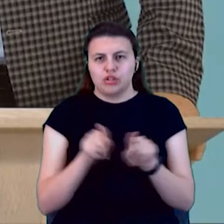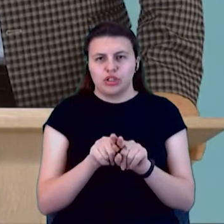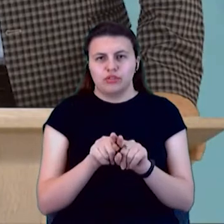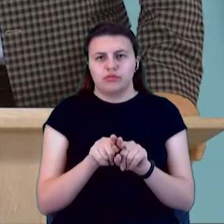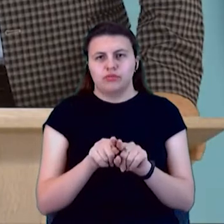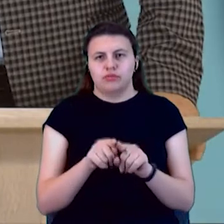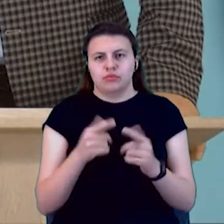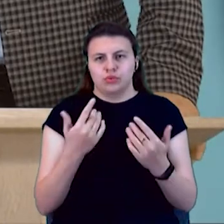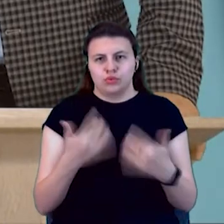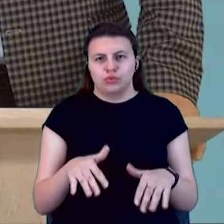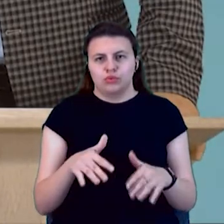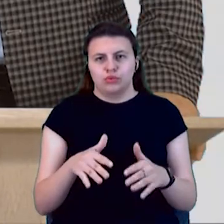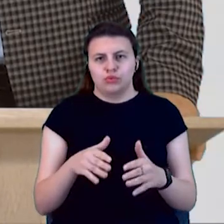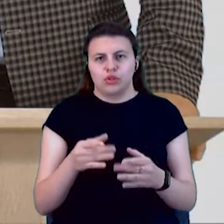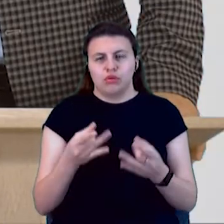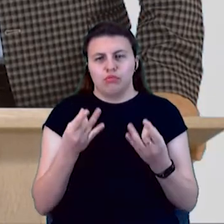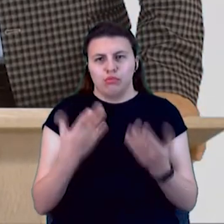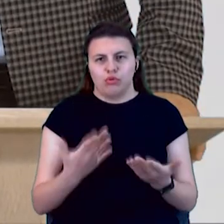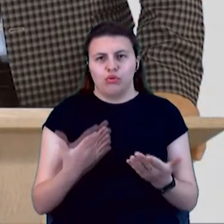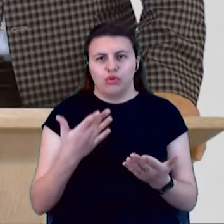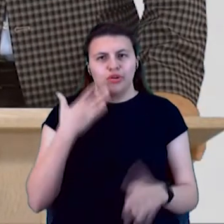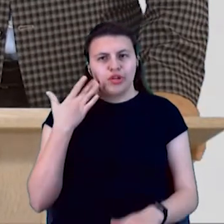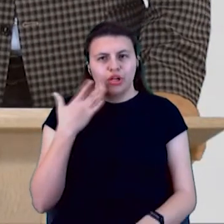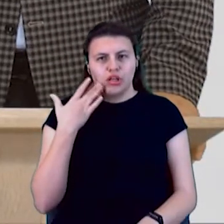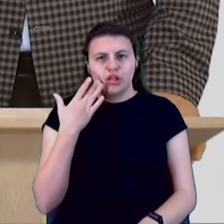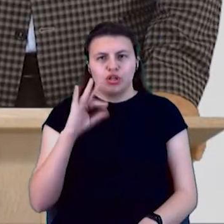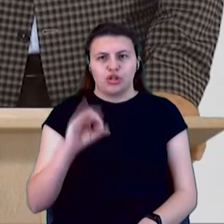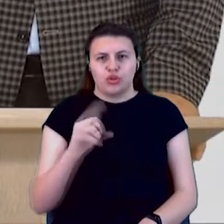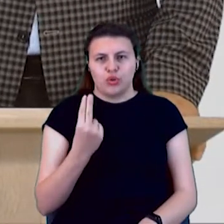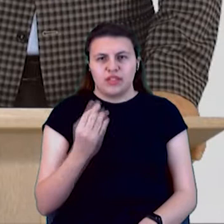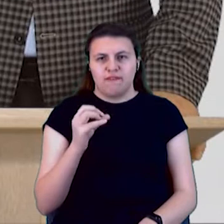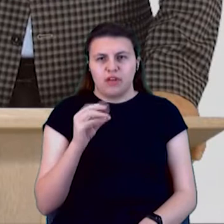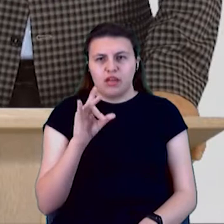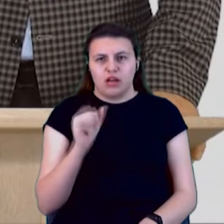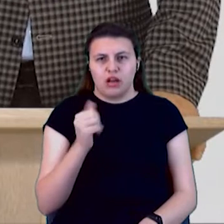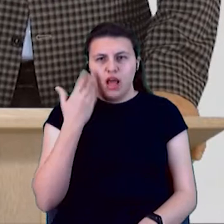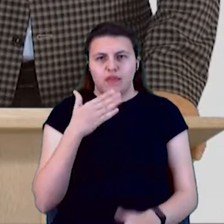проще розподілить соціальну сферу, коли є, що розподілять.